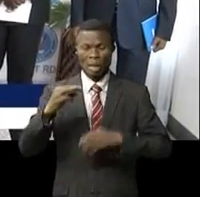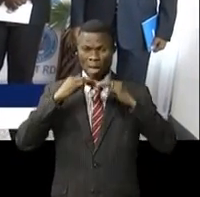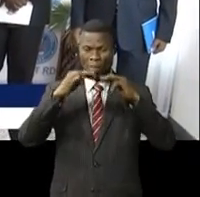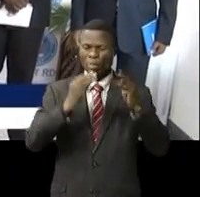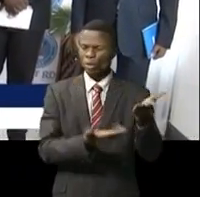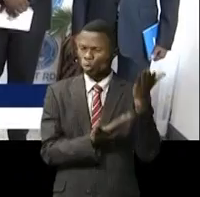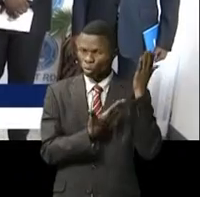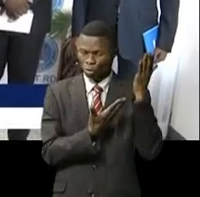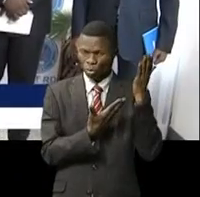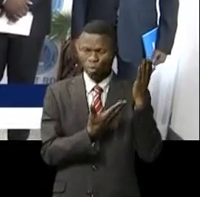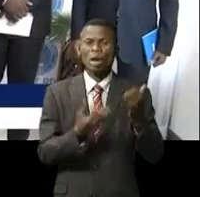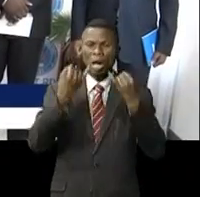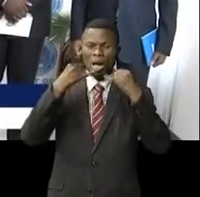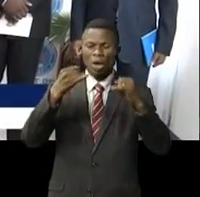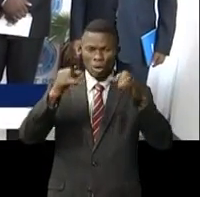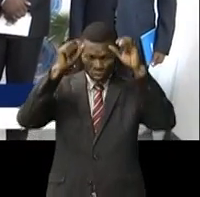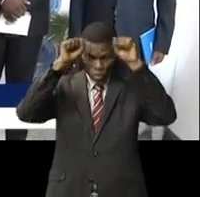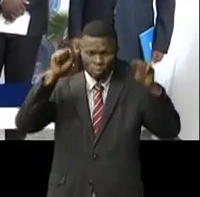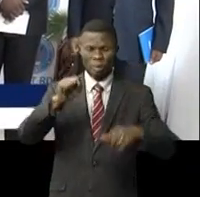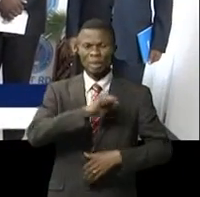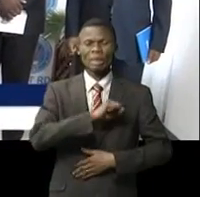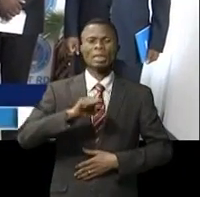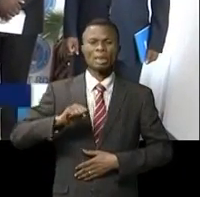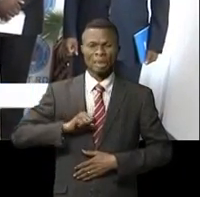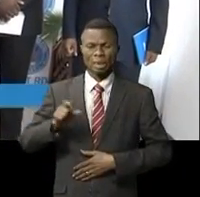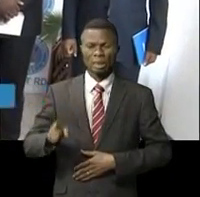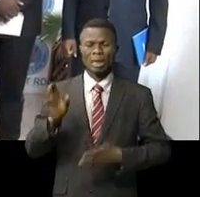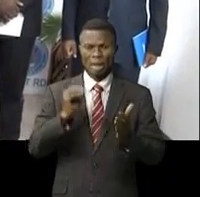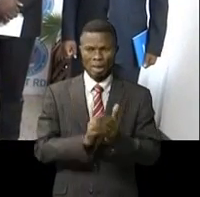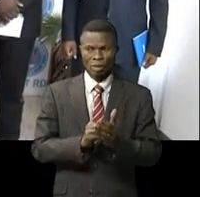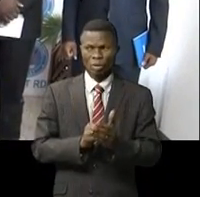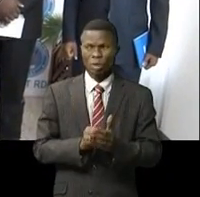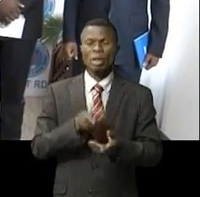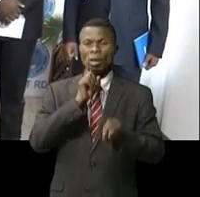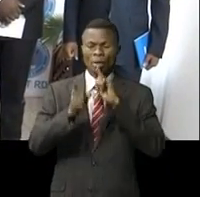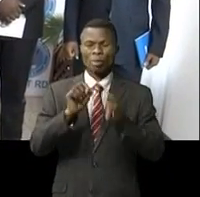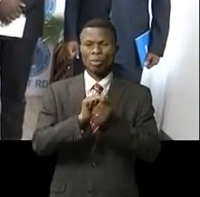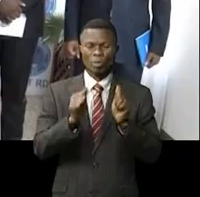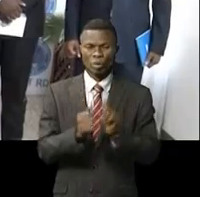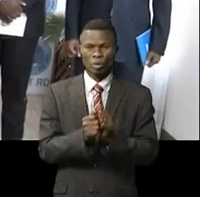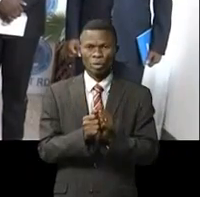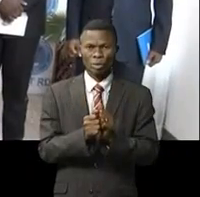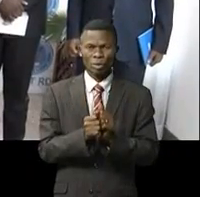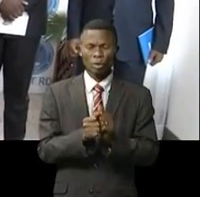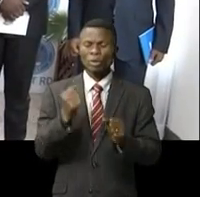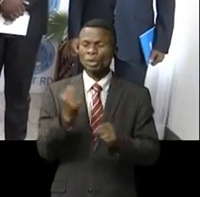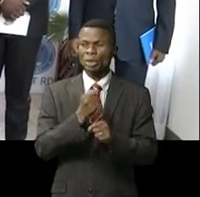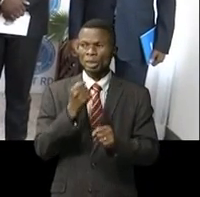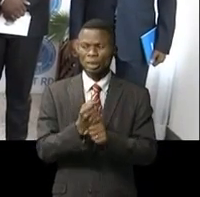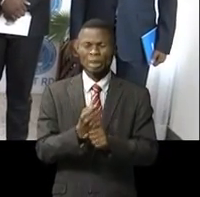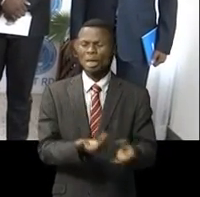important apporté au président du Sénat. Et puis ensuite, bien sûr, nous avons abordé des sujets de fond qui sont pour nous